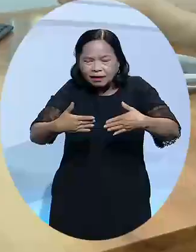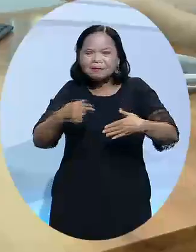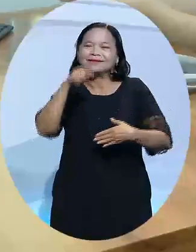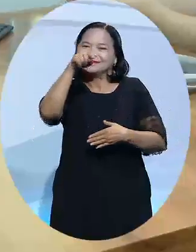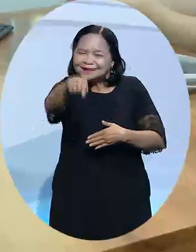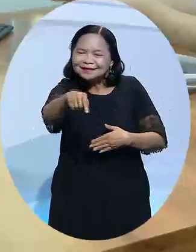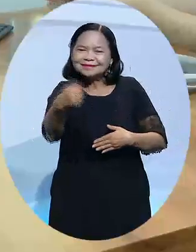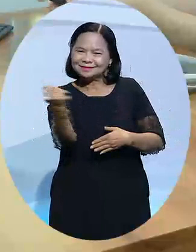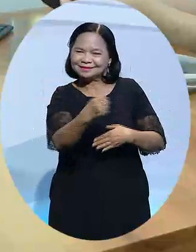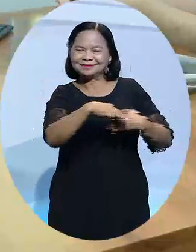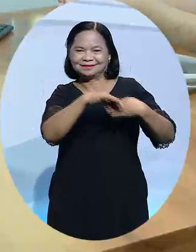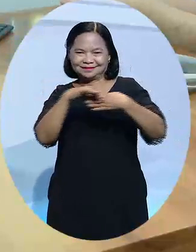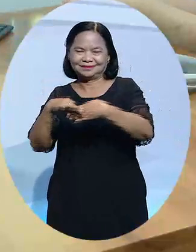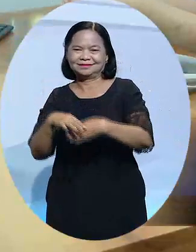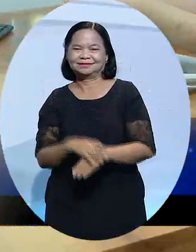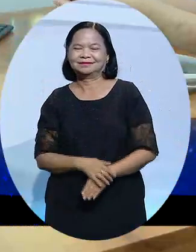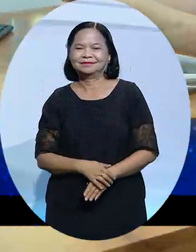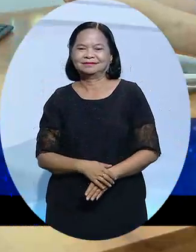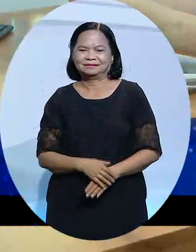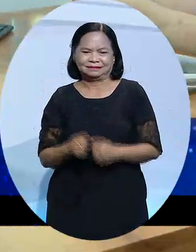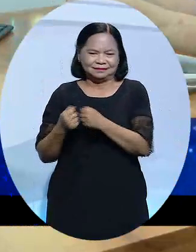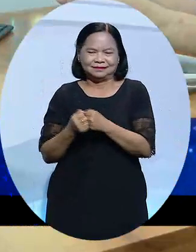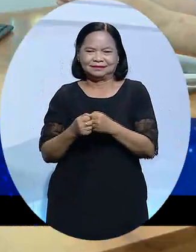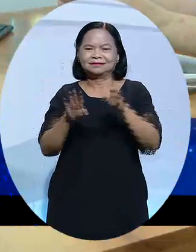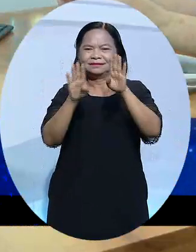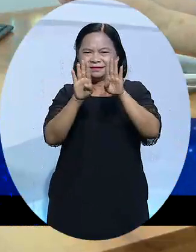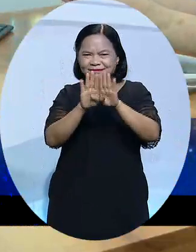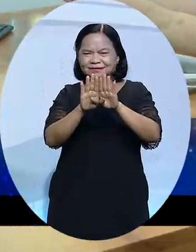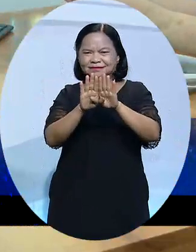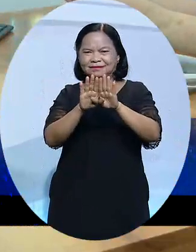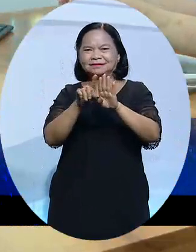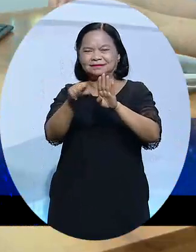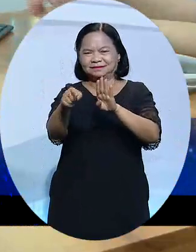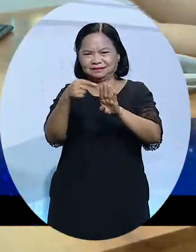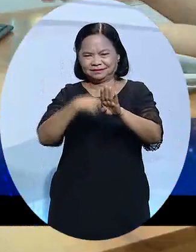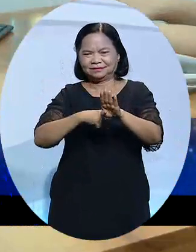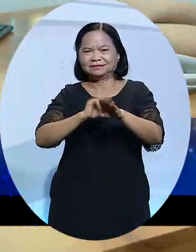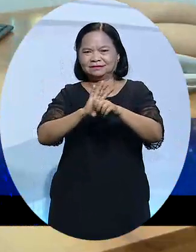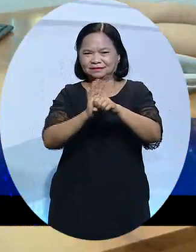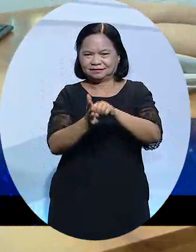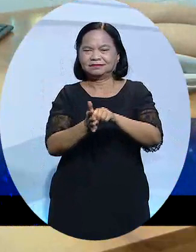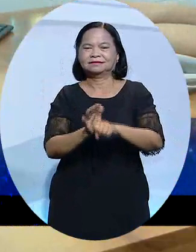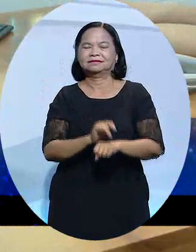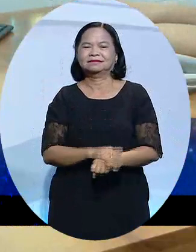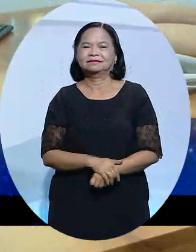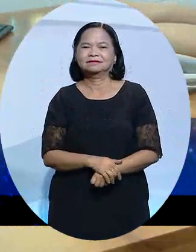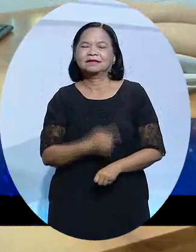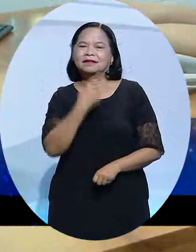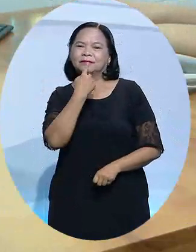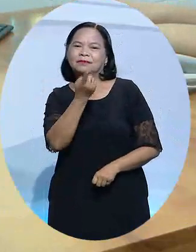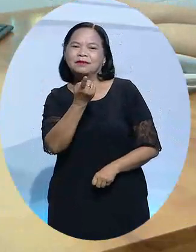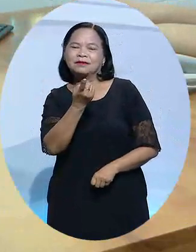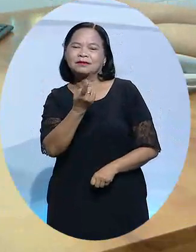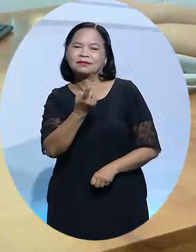Thì không còn hiện trạng mà tụ tập trước cửa kêu là tôi dương tính rồi không ai tiếp đón nữa mà người dân đa số là họ đã biết từ khai báo ở nhà.